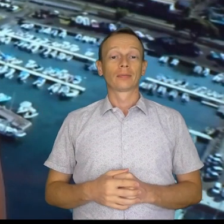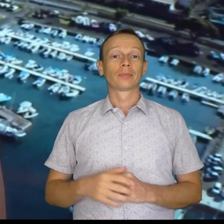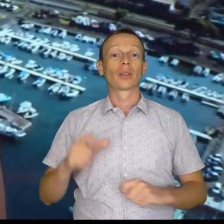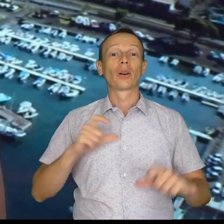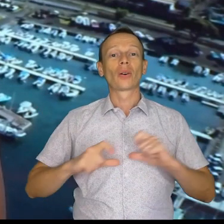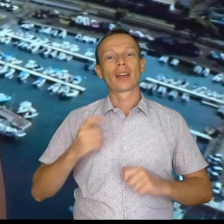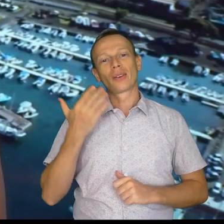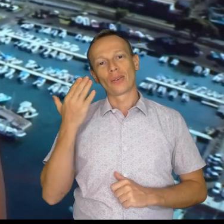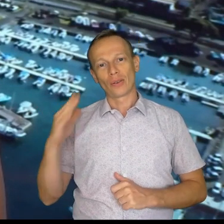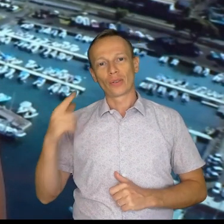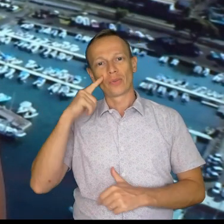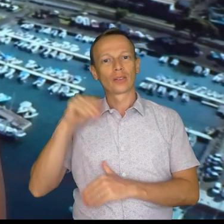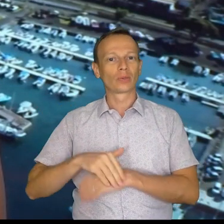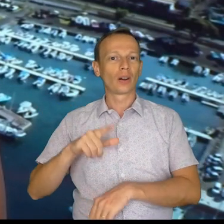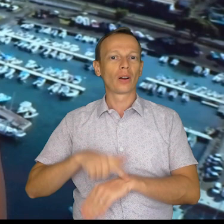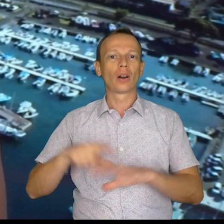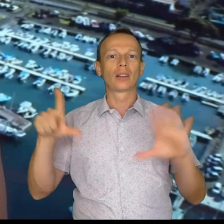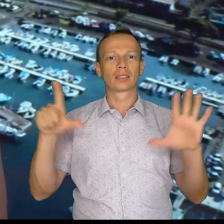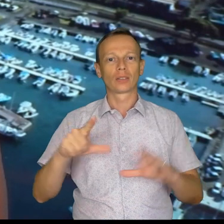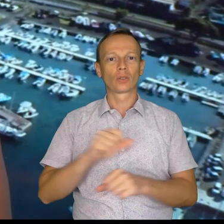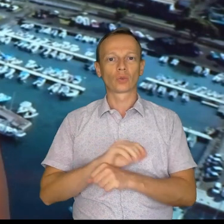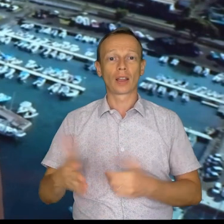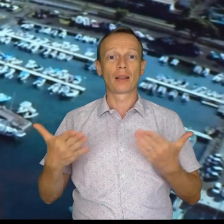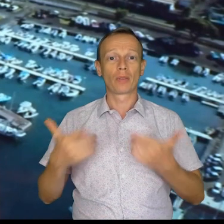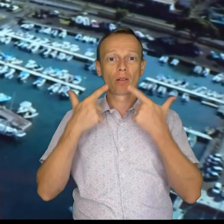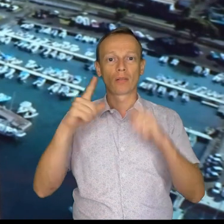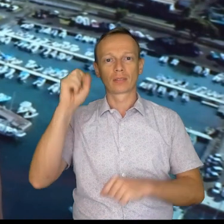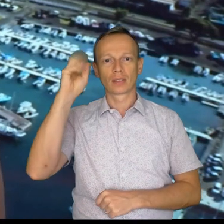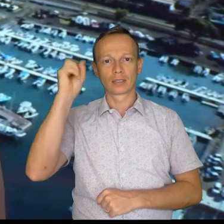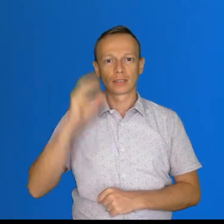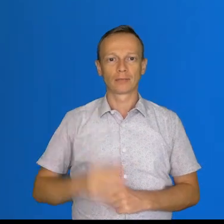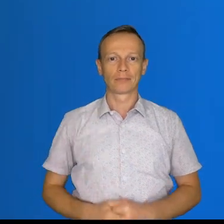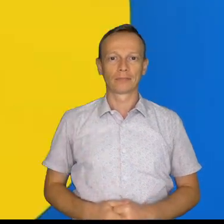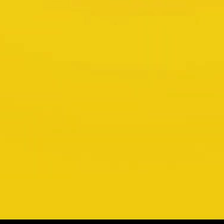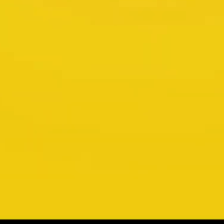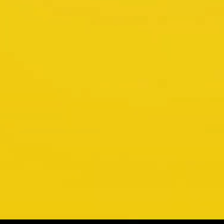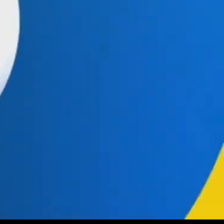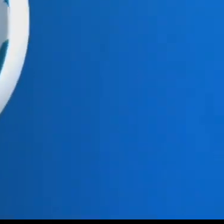Teibad Arouzes pour votre journal de ce soir à 19h. Tout de suite, notre vie à… – Sous